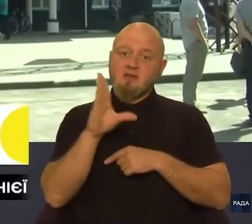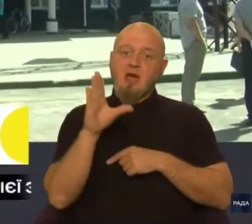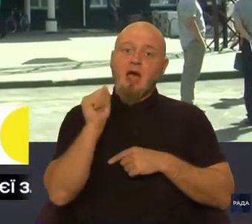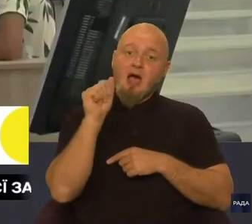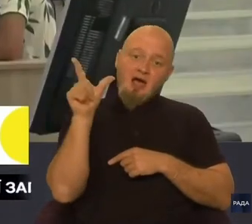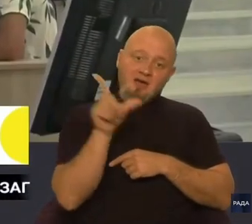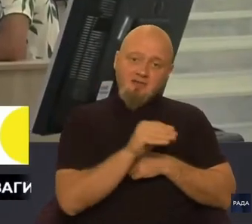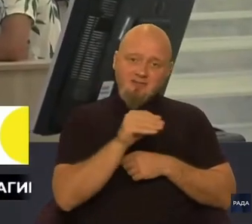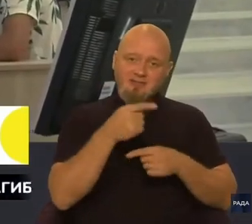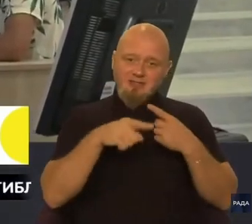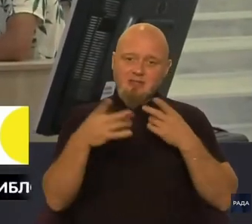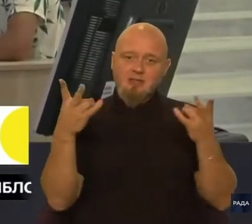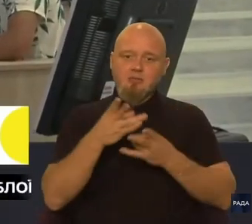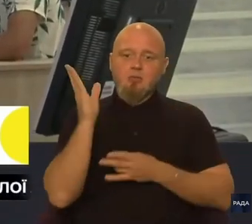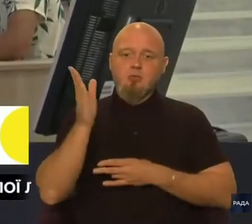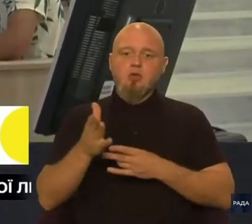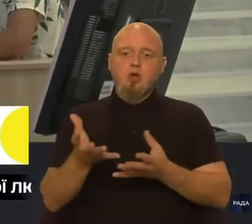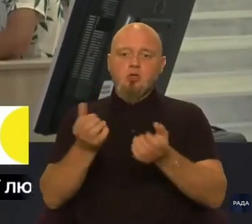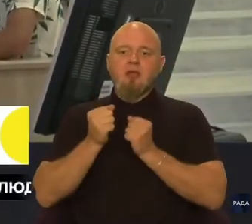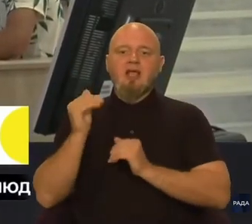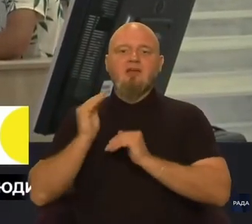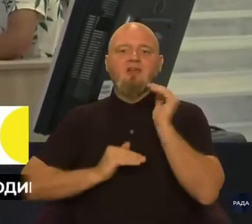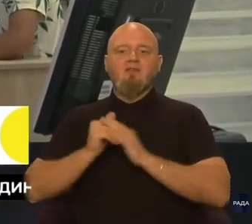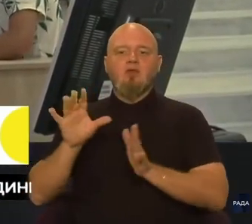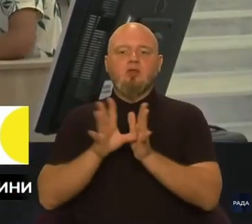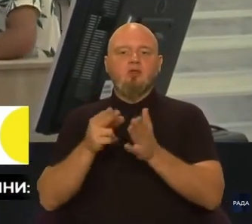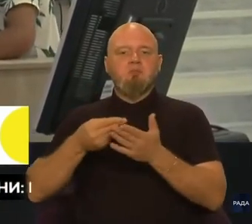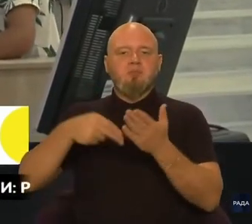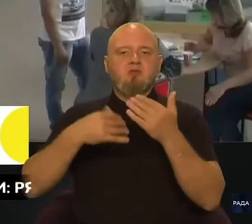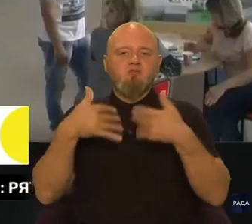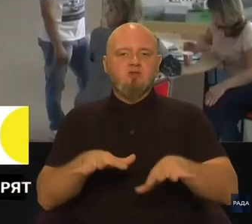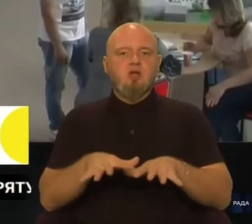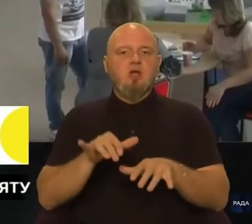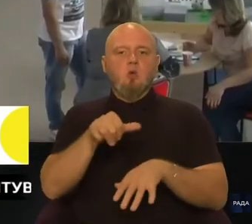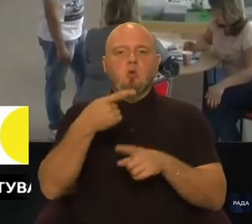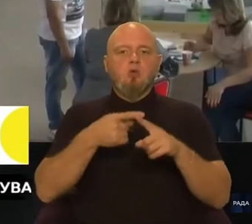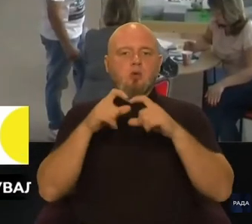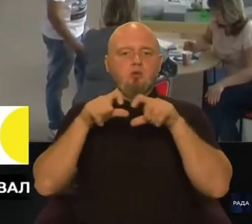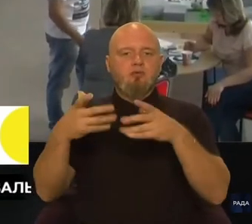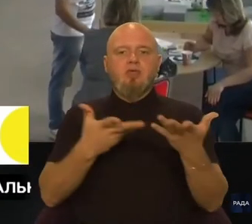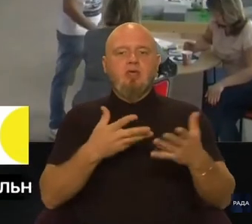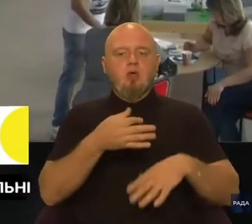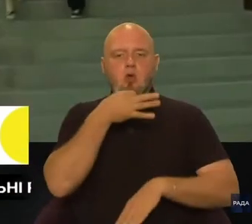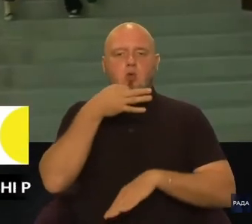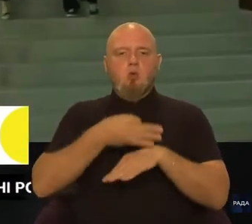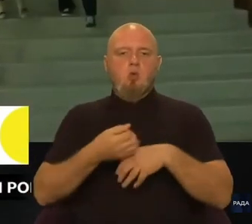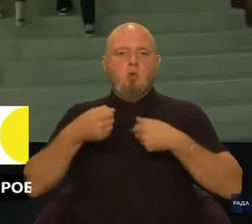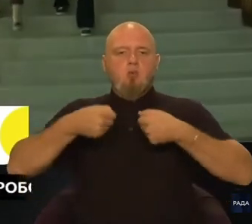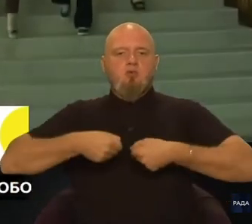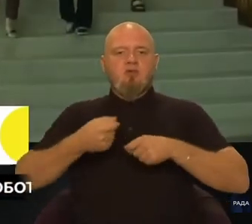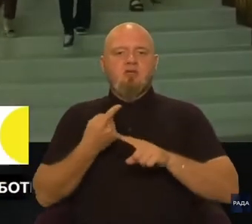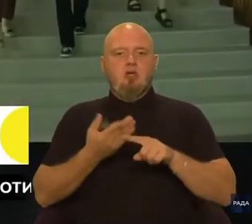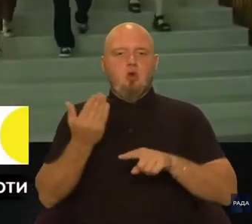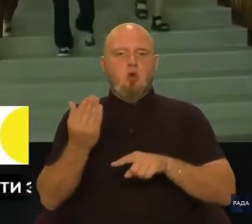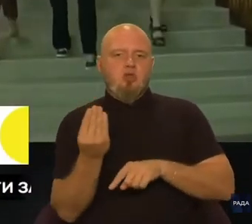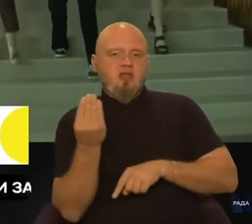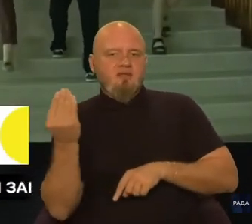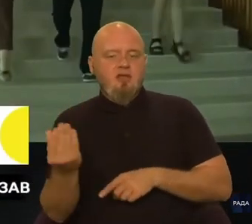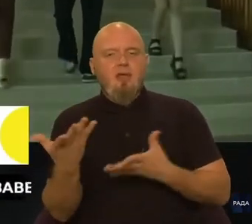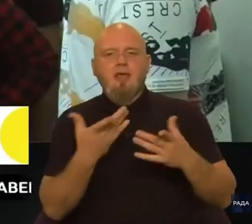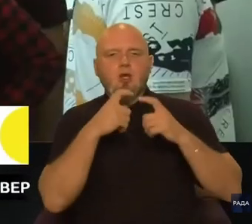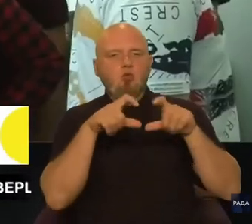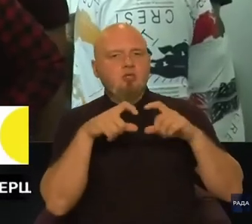необхідно буде отримувати кваліфікований електронний підпис вже безпосередньо в тих установах, які оповноважені його надавати. Які?